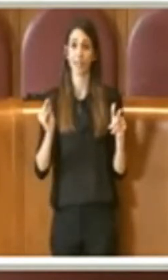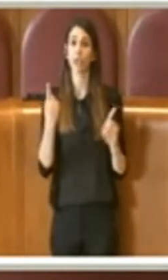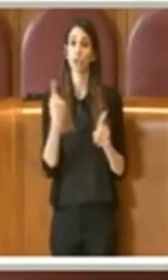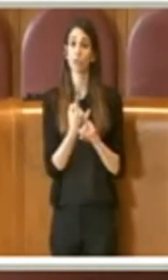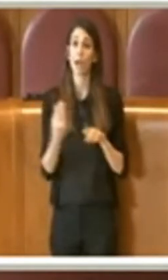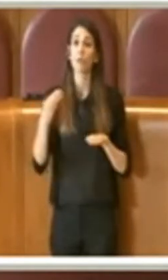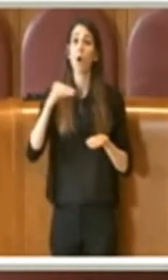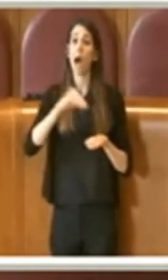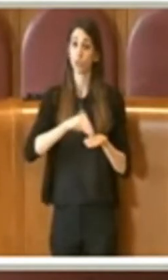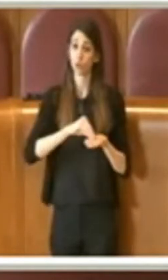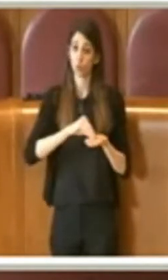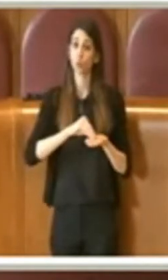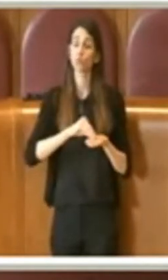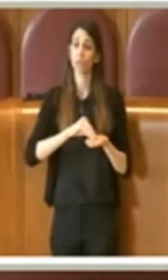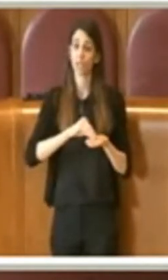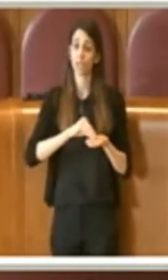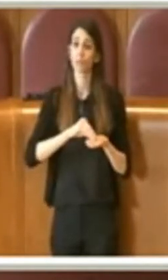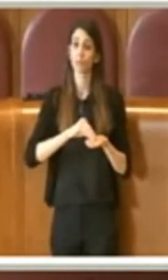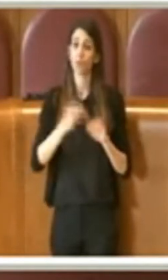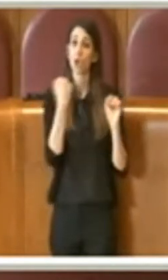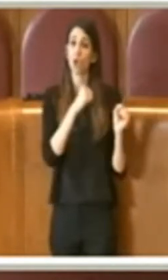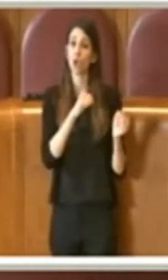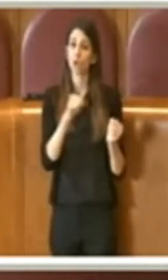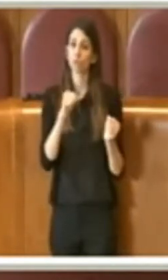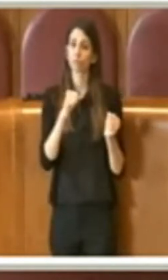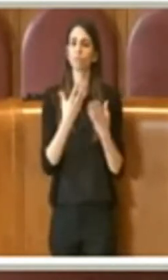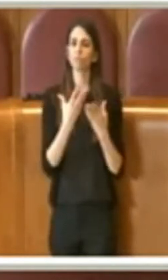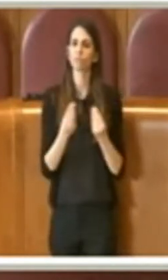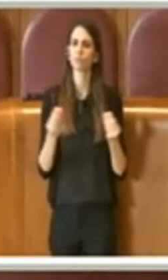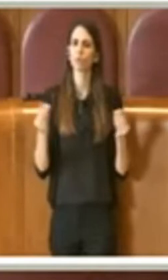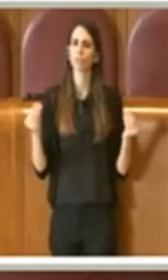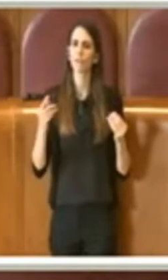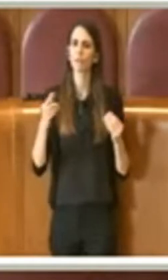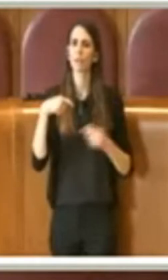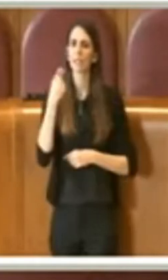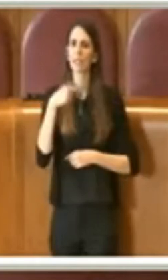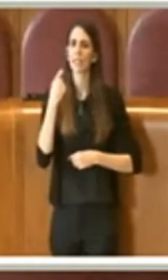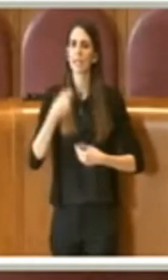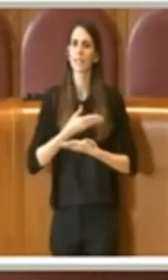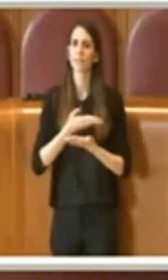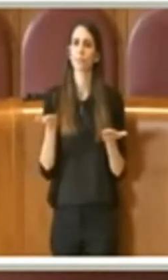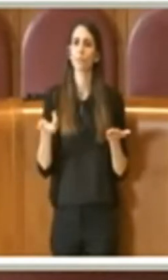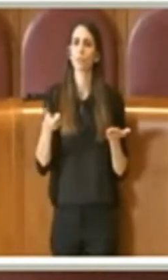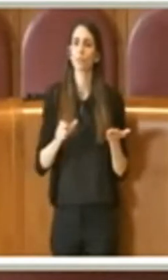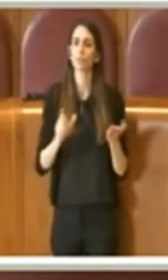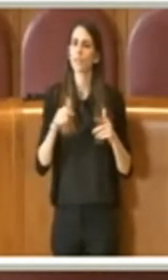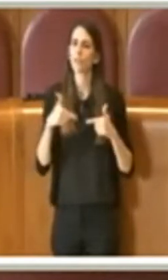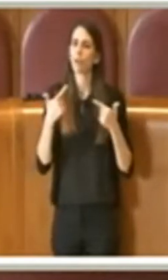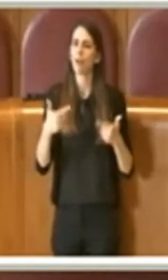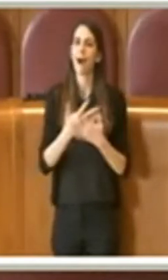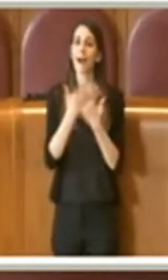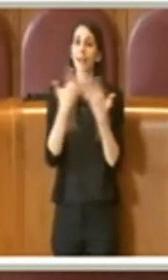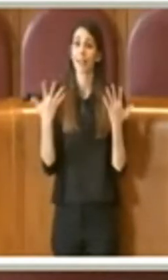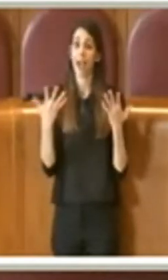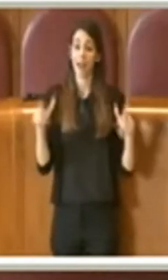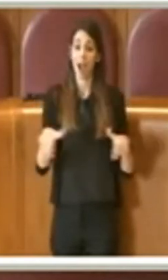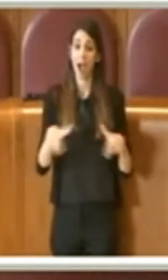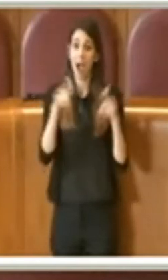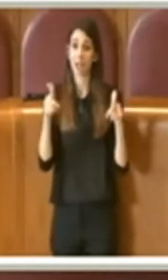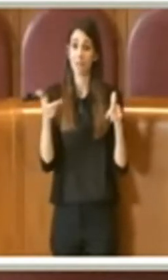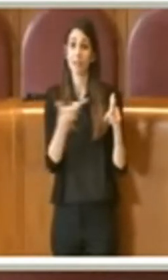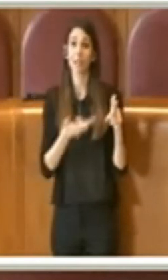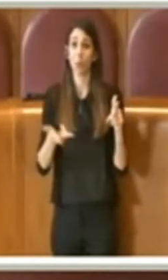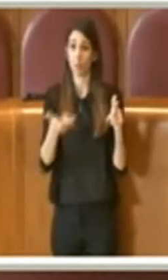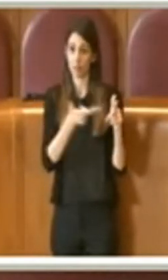interesse pubblico e di pregio la parola alberi, per declinare in maniera chiara e inequivocabile che sono tre tipologie di alberi diversi.